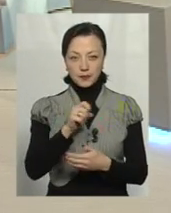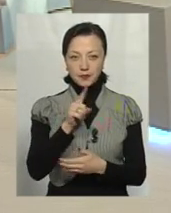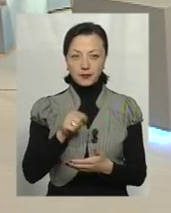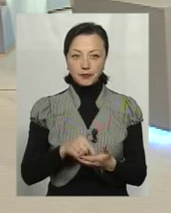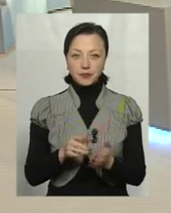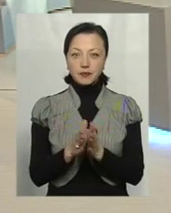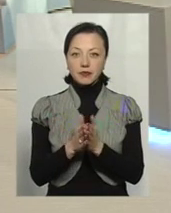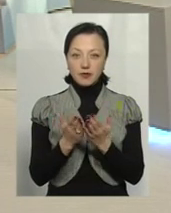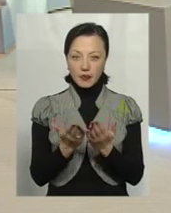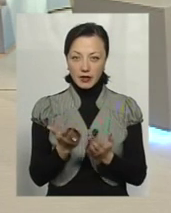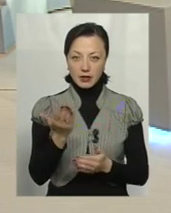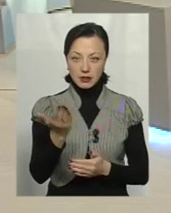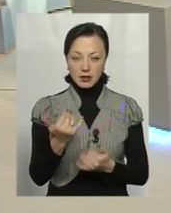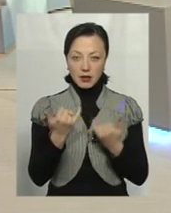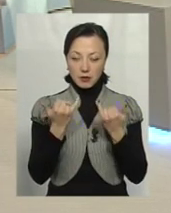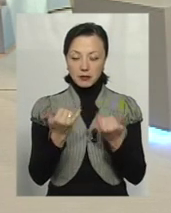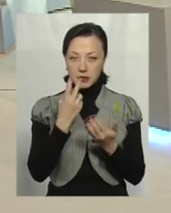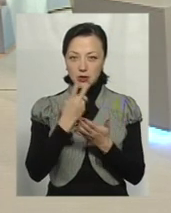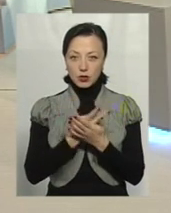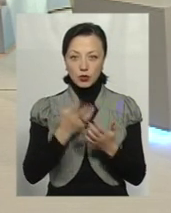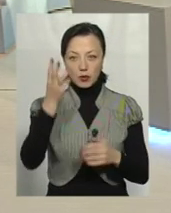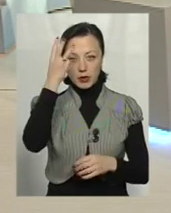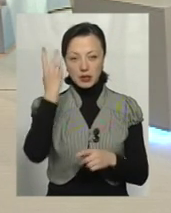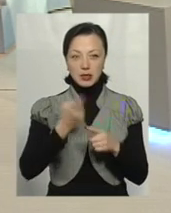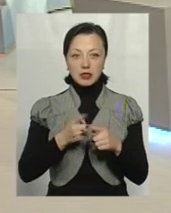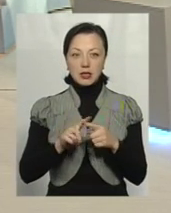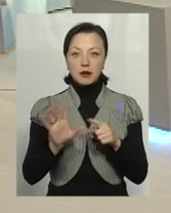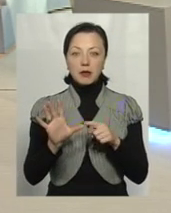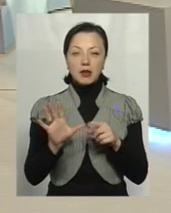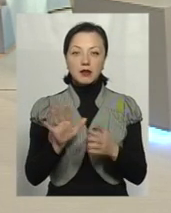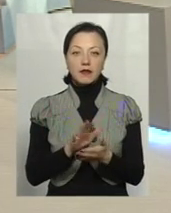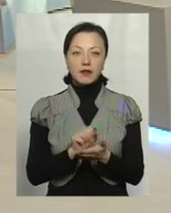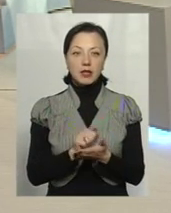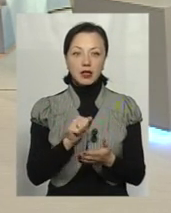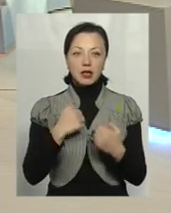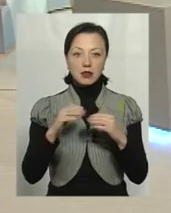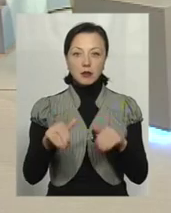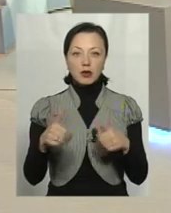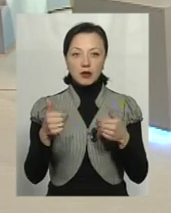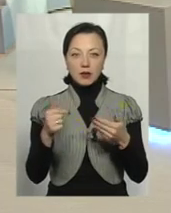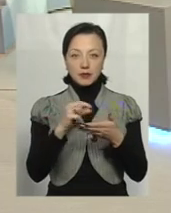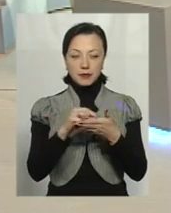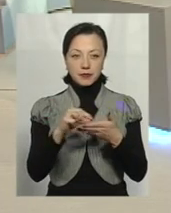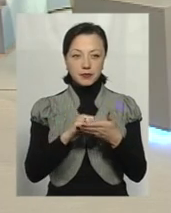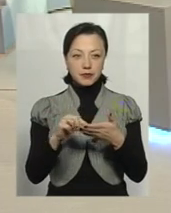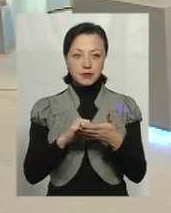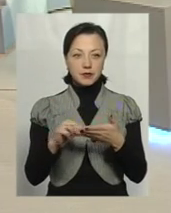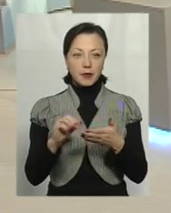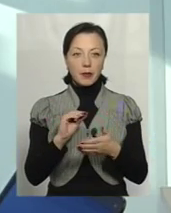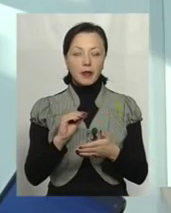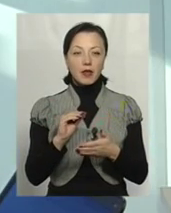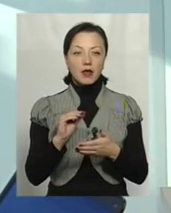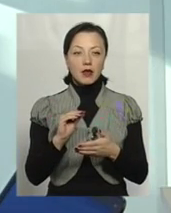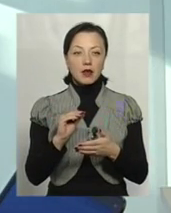власне в книзі, яку я зараз презентую у Хмельницькому, це п'яте видання. Я її запропонував тут такими маленькими боками написано.